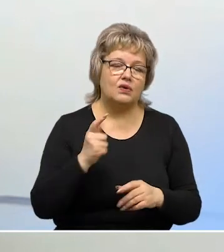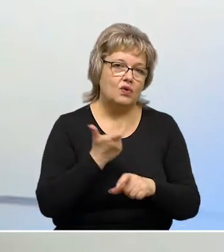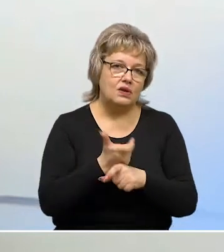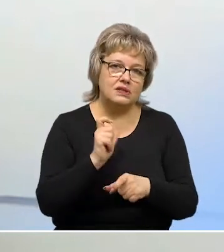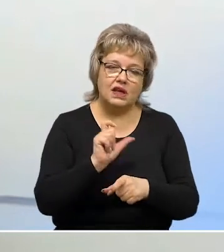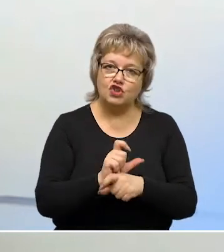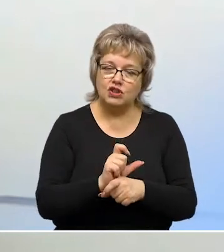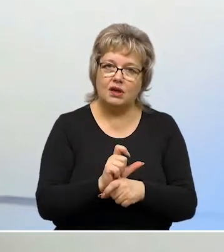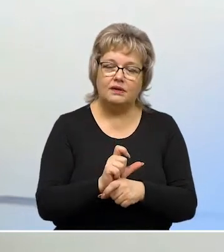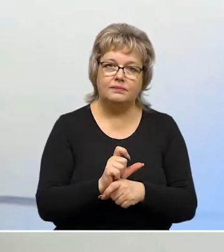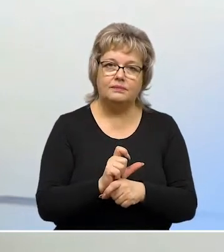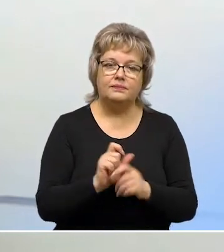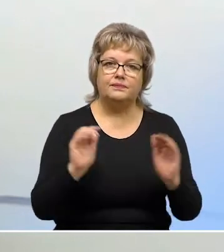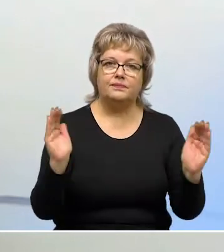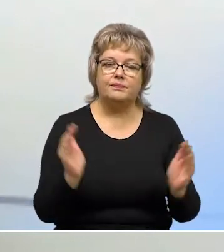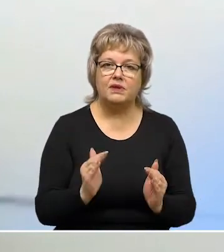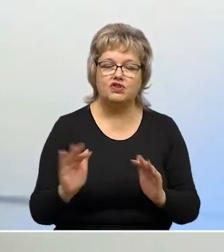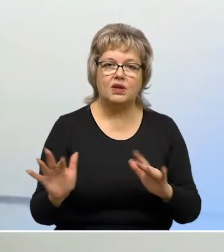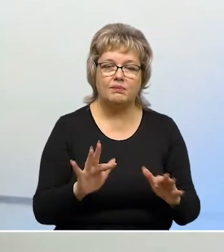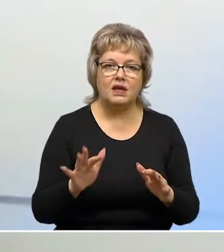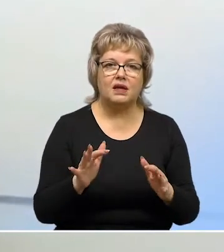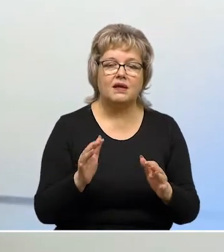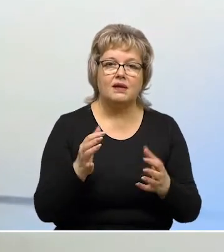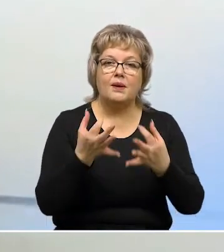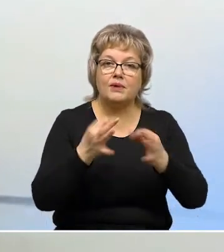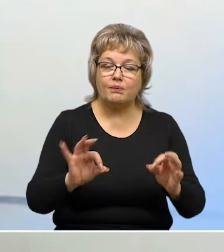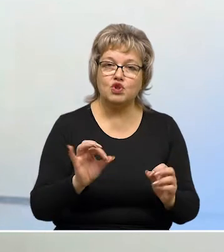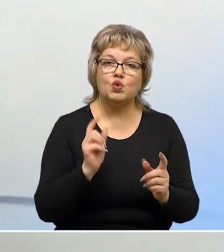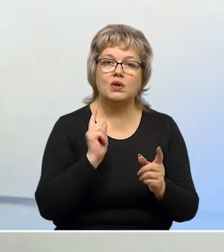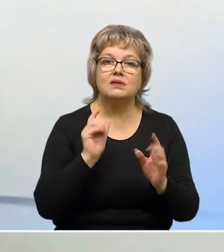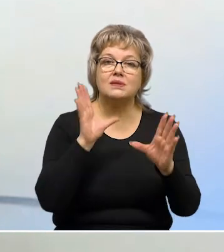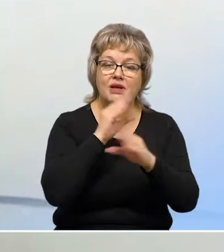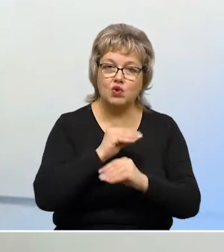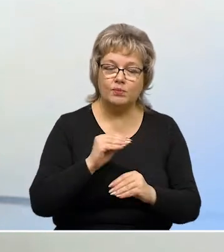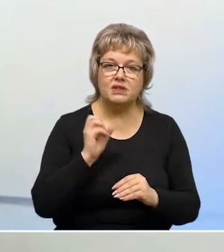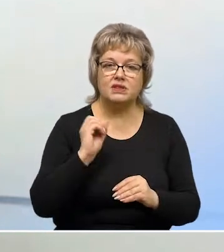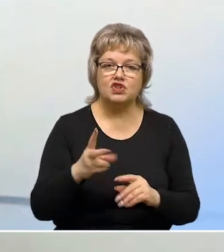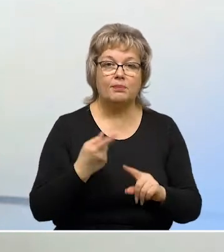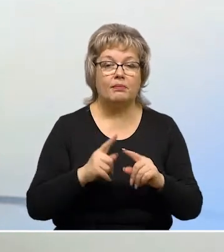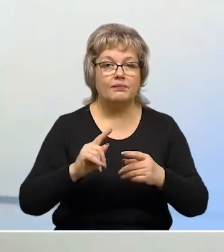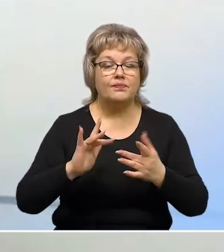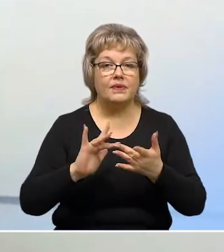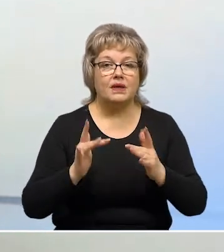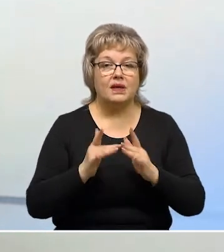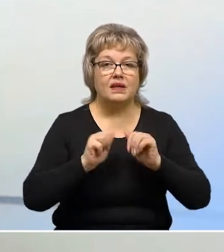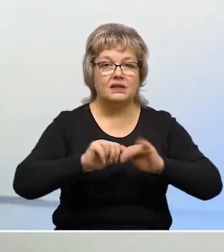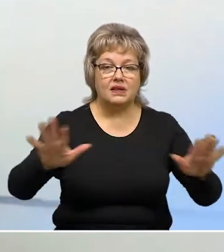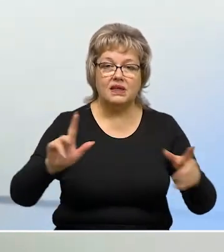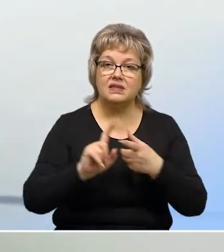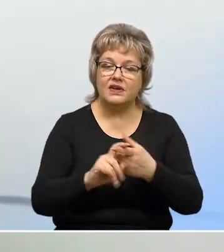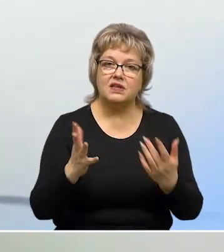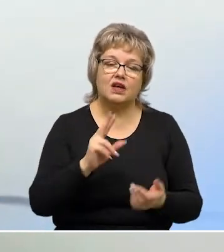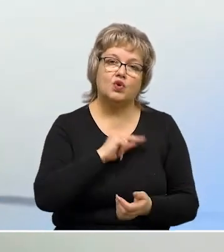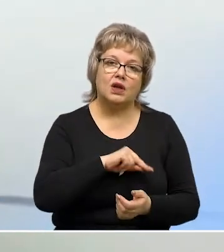значительно меньше имеют пропускную способность, нежели те сети и инфраструктура